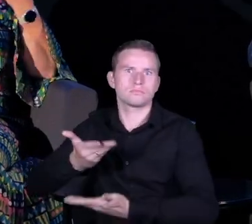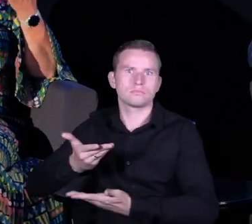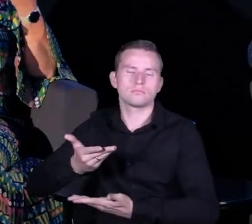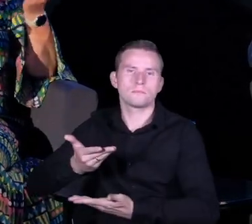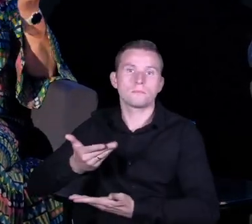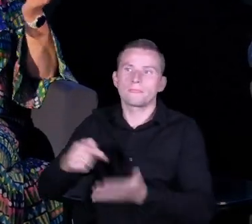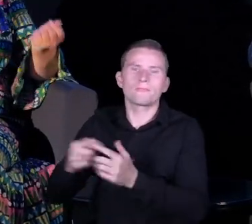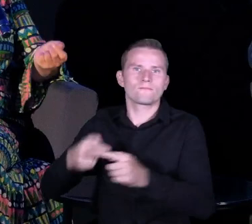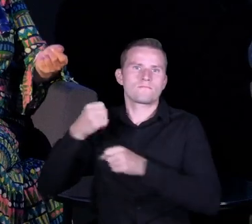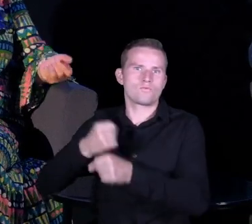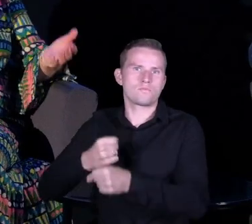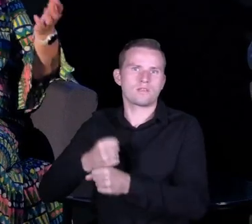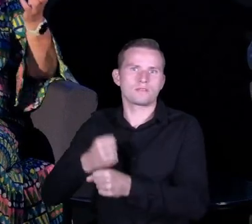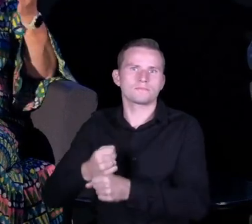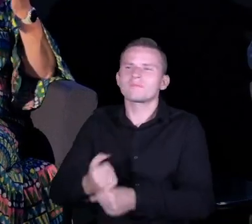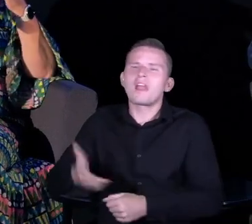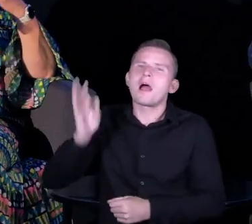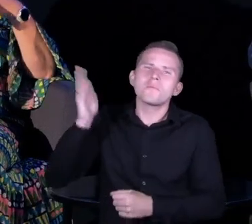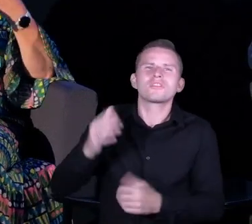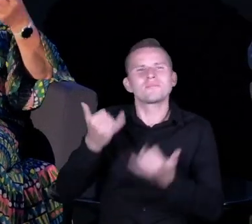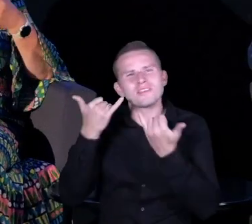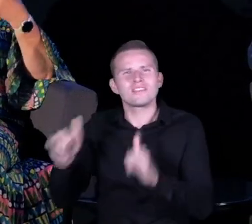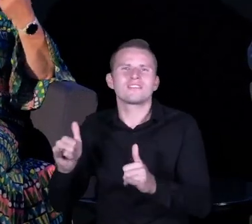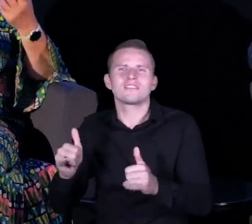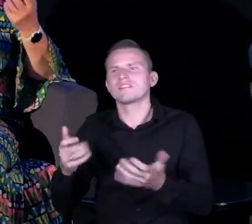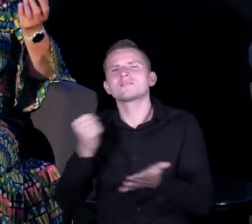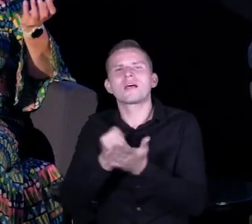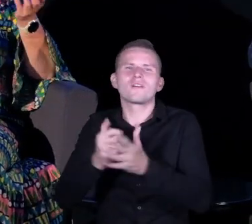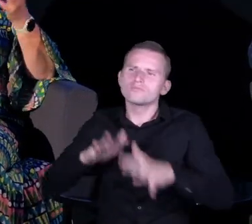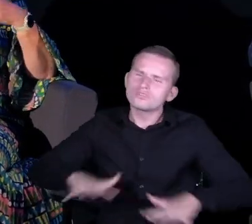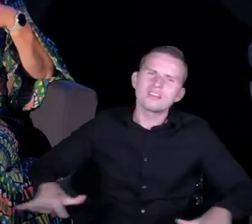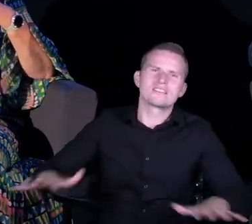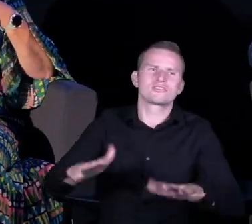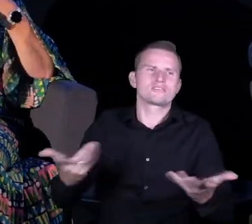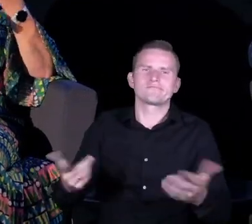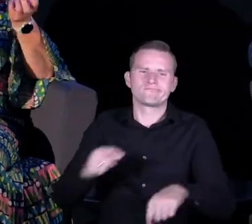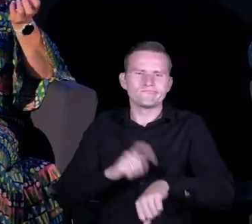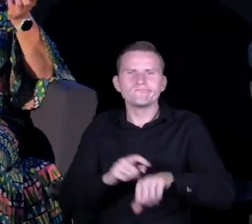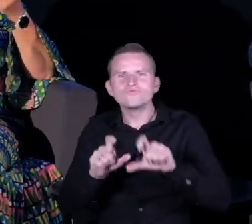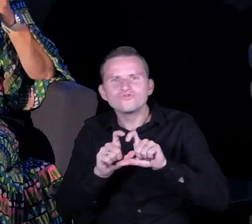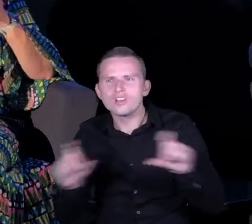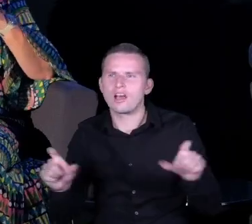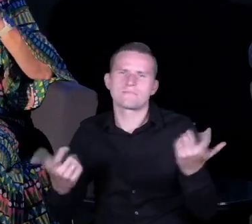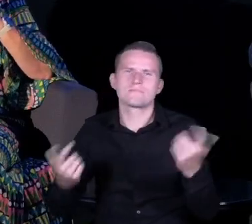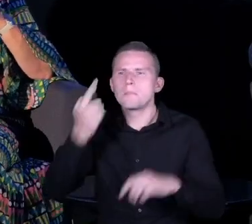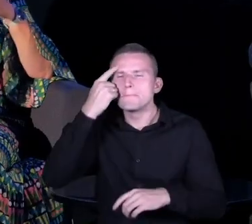A potem się zaczynają te kolejne rzeczy dotyczące przestrzeni, czasu, pomysłu.